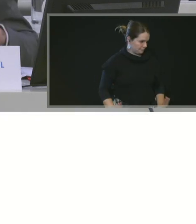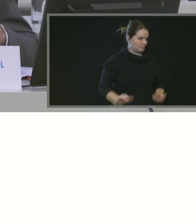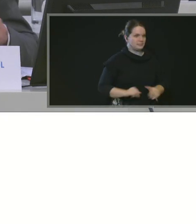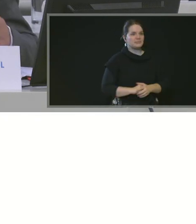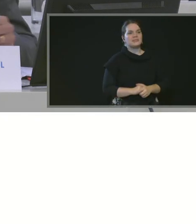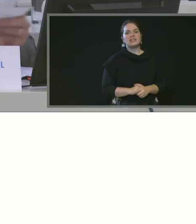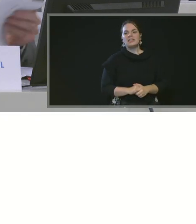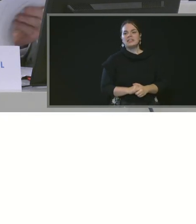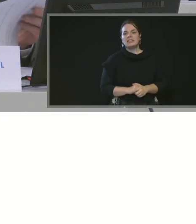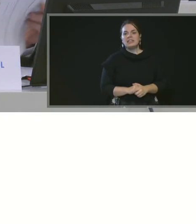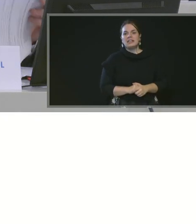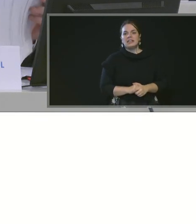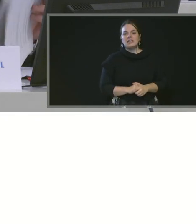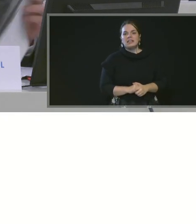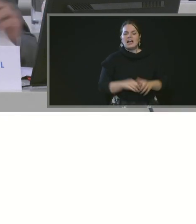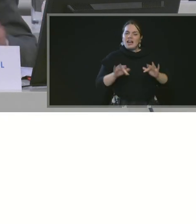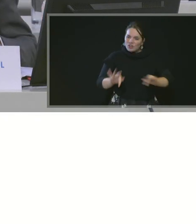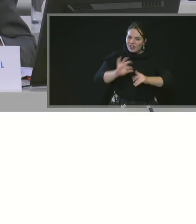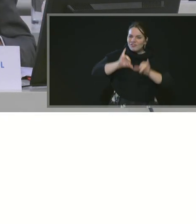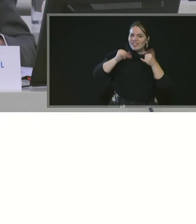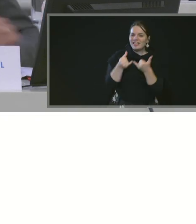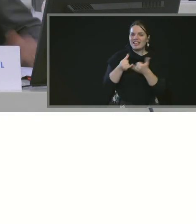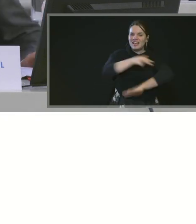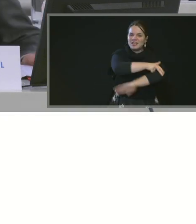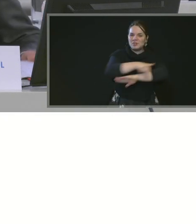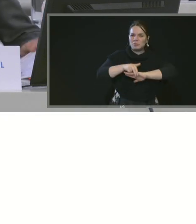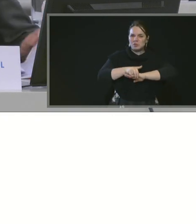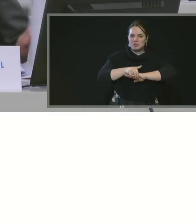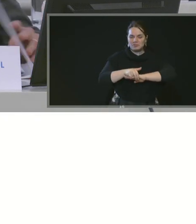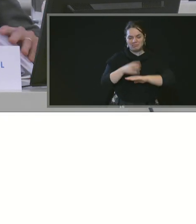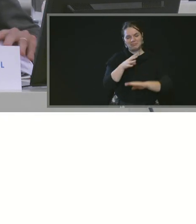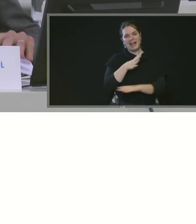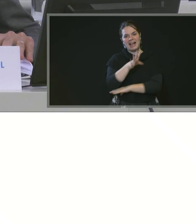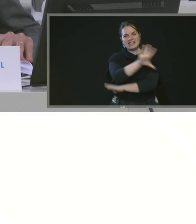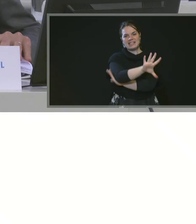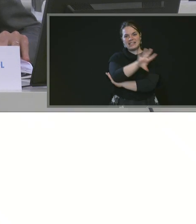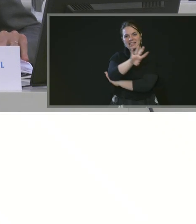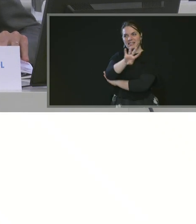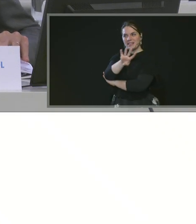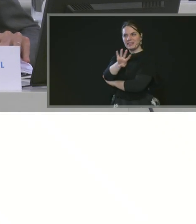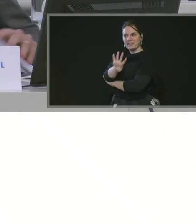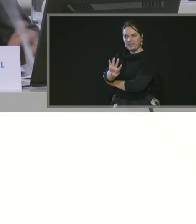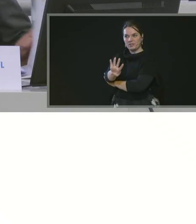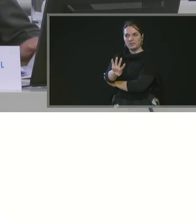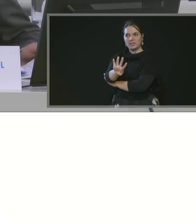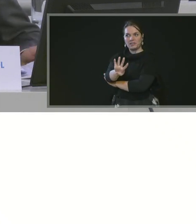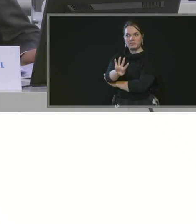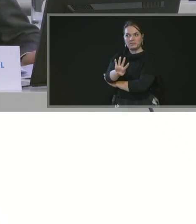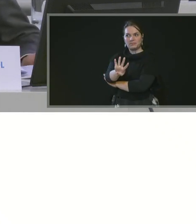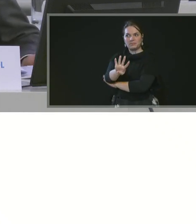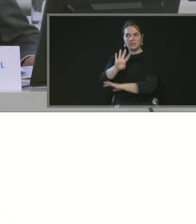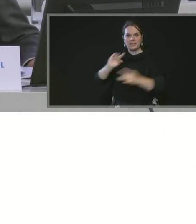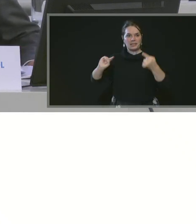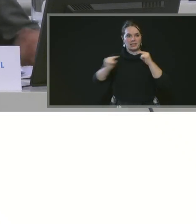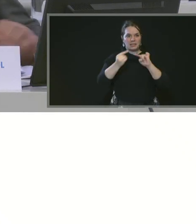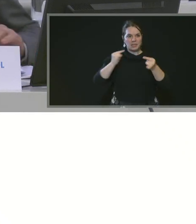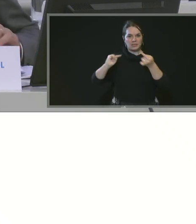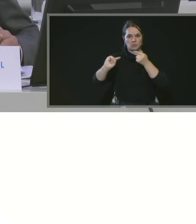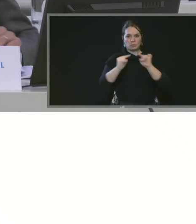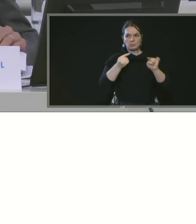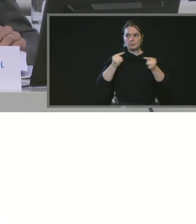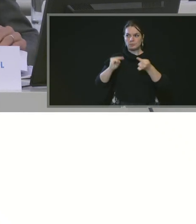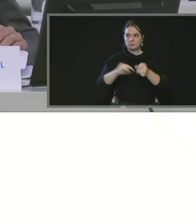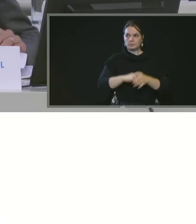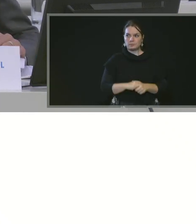Alors, nous avons donc pour notre réunion du bureau 54 délibérations, donc